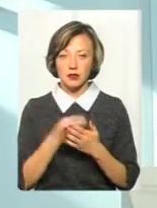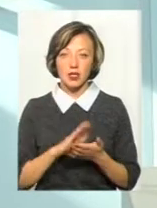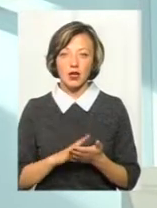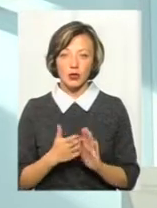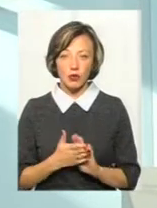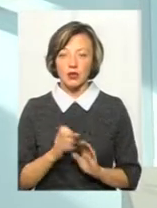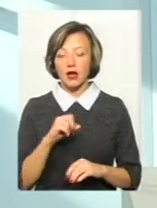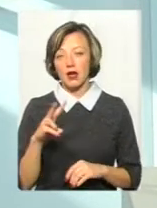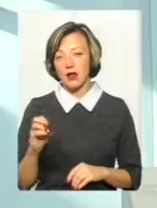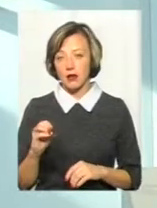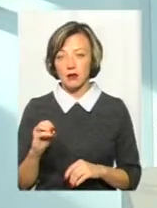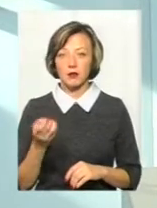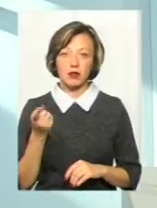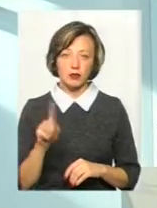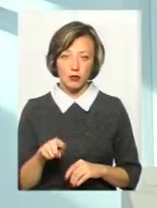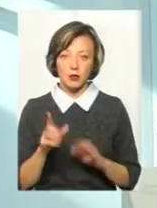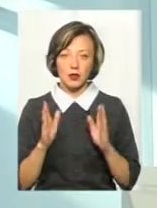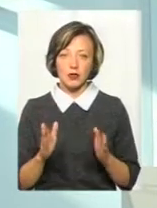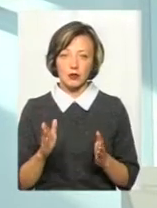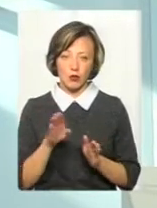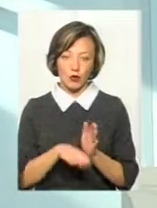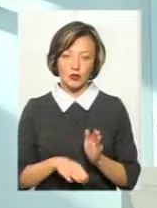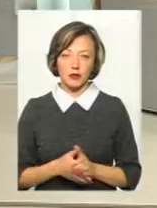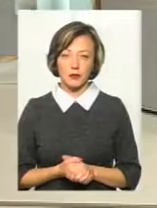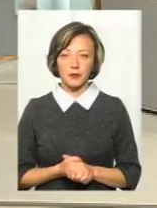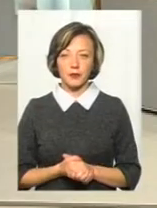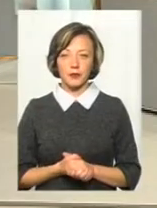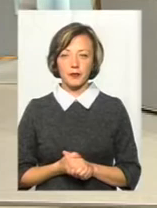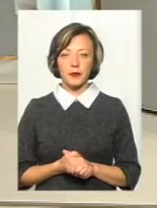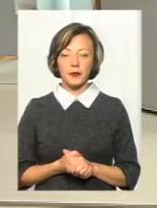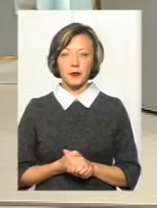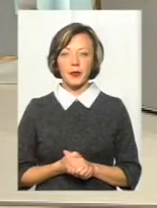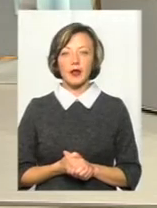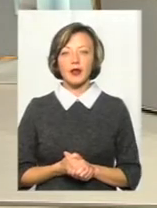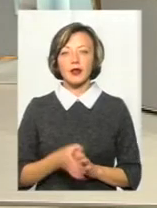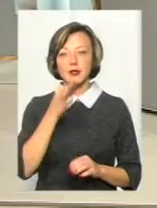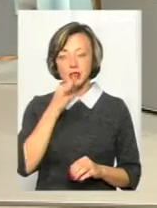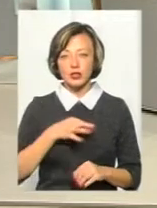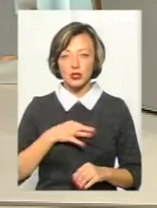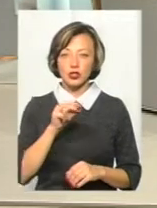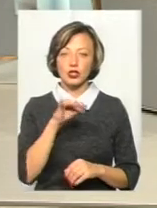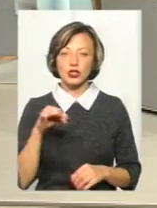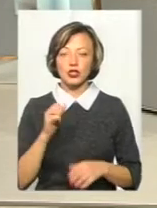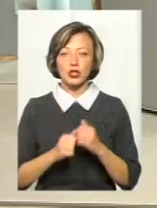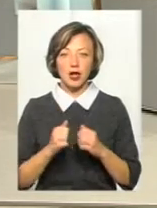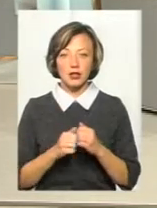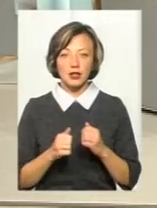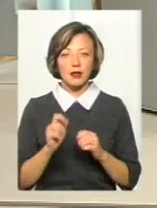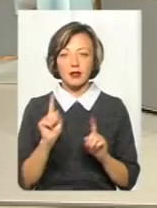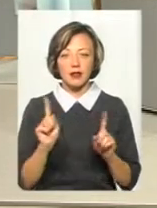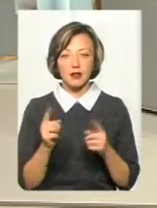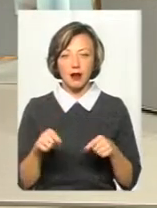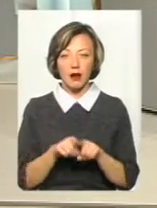становище, але при цьому вона тільки його погіршить. Скажіть, чи часто, навіть не так,